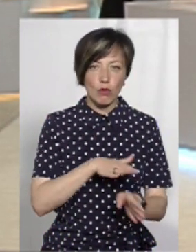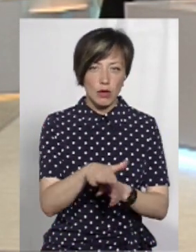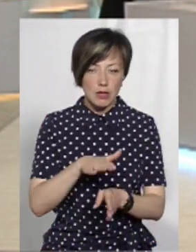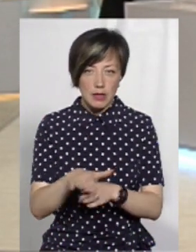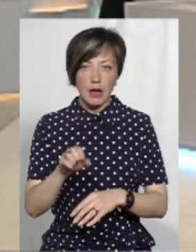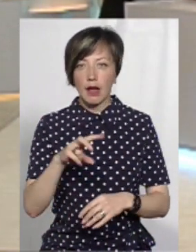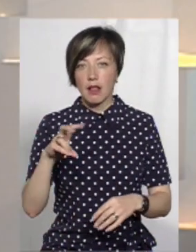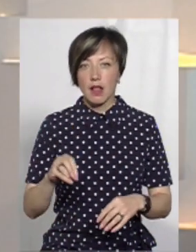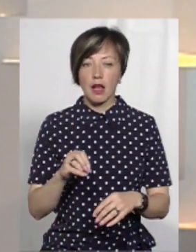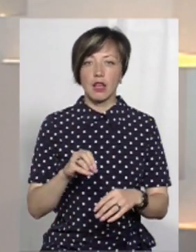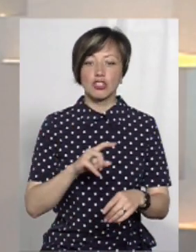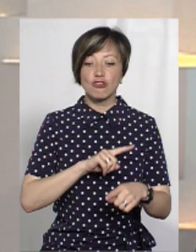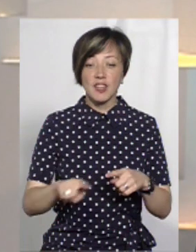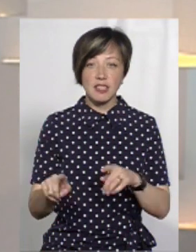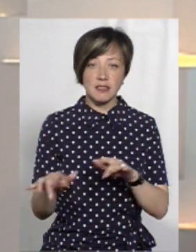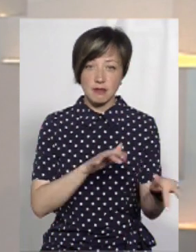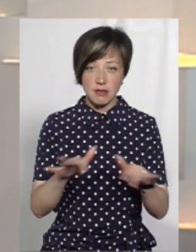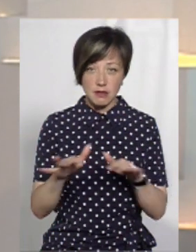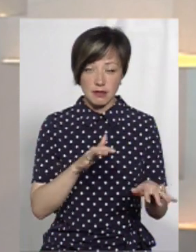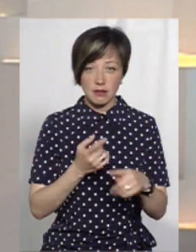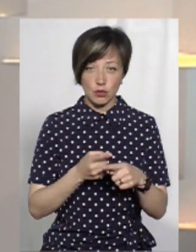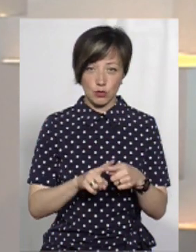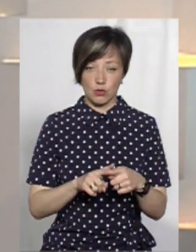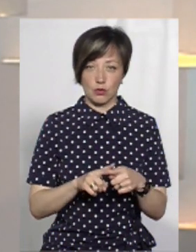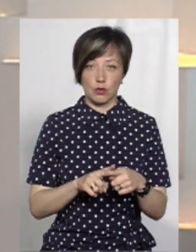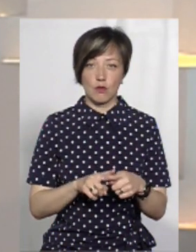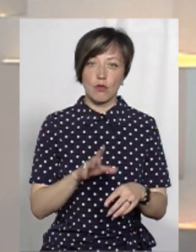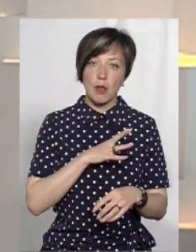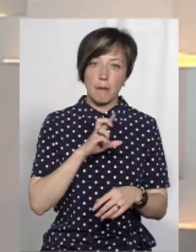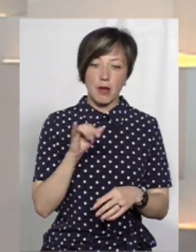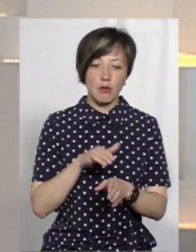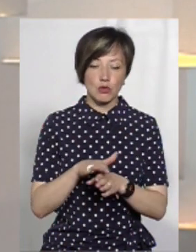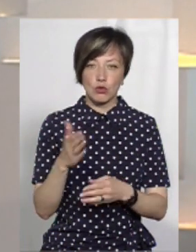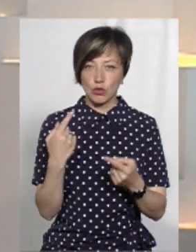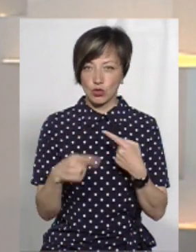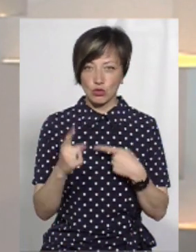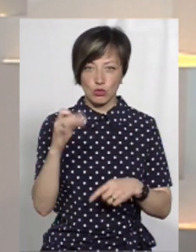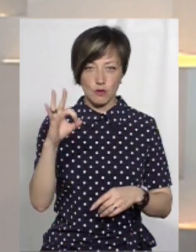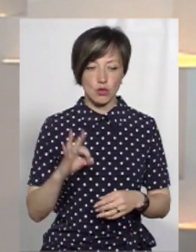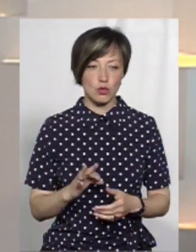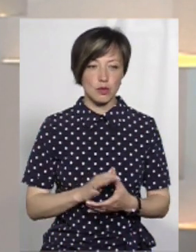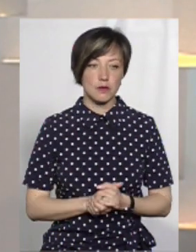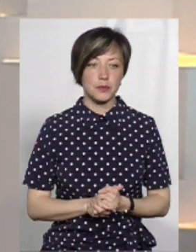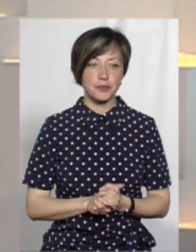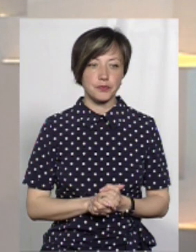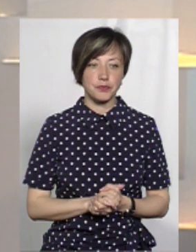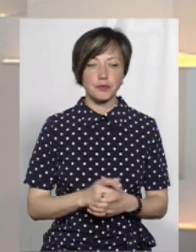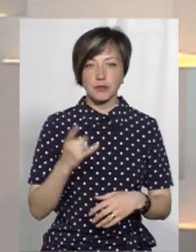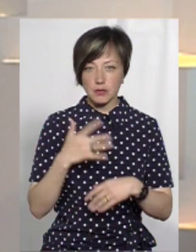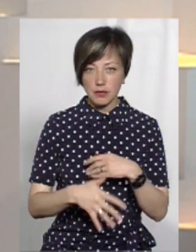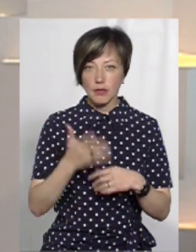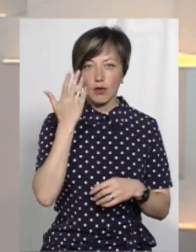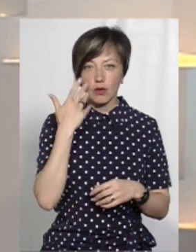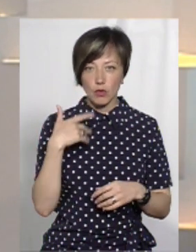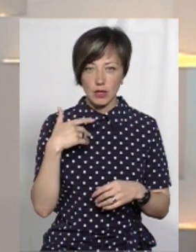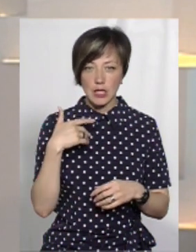швидкість виконання цих процесів, і вона була би абсолютно іншою на 100%. Розумієте,